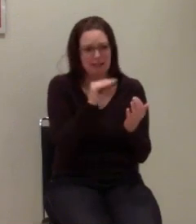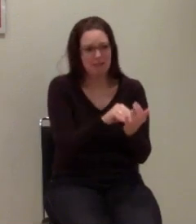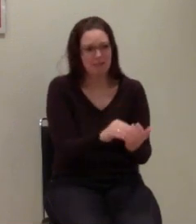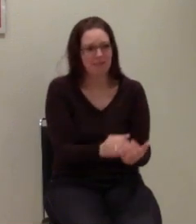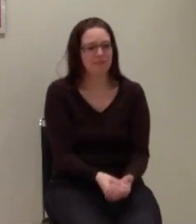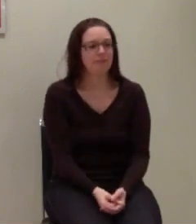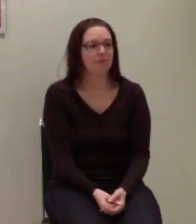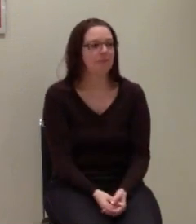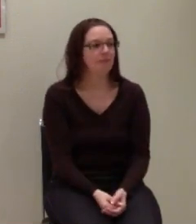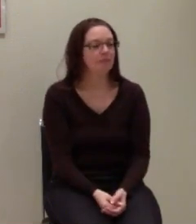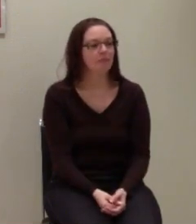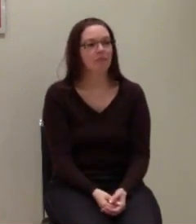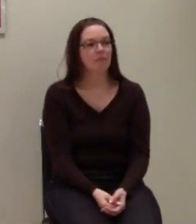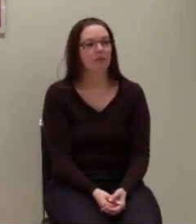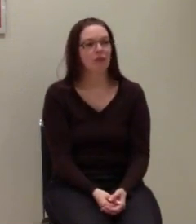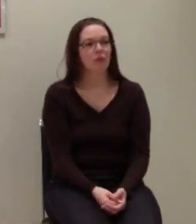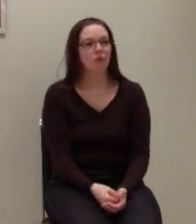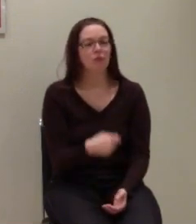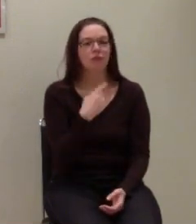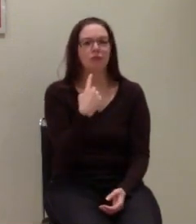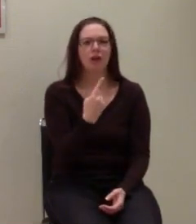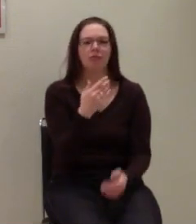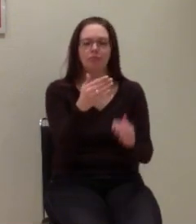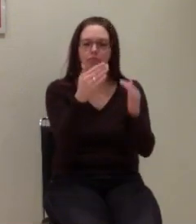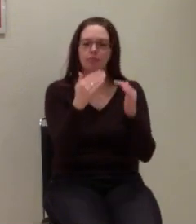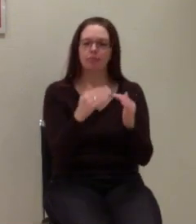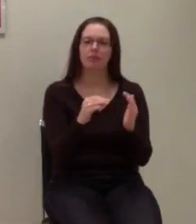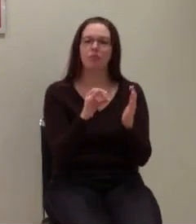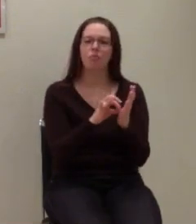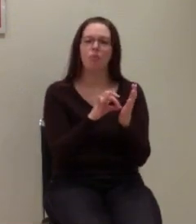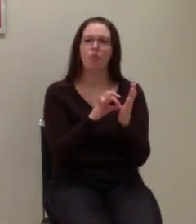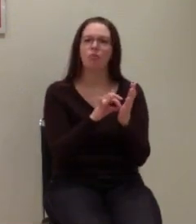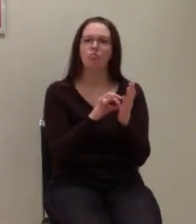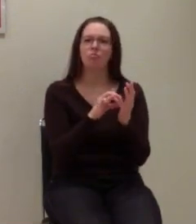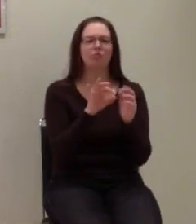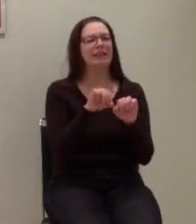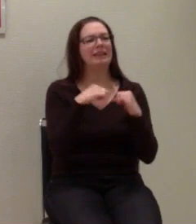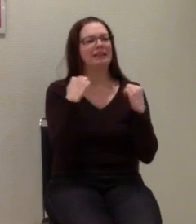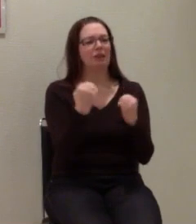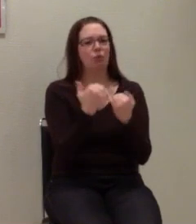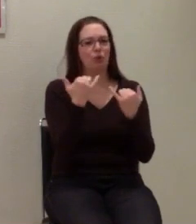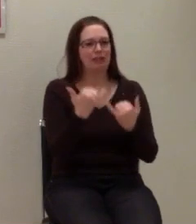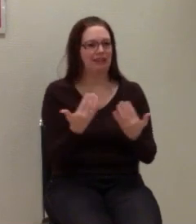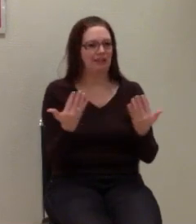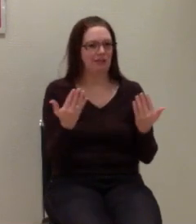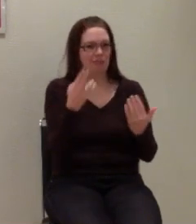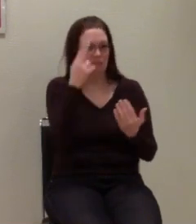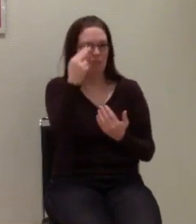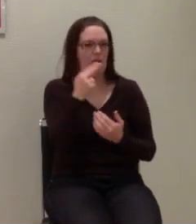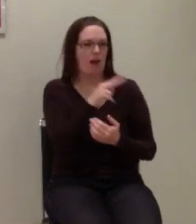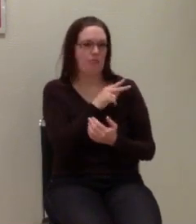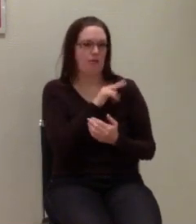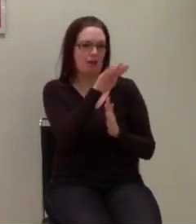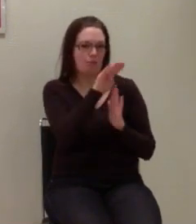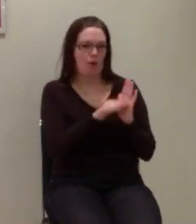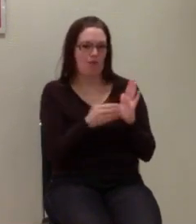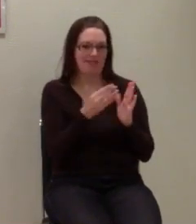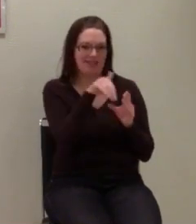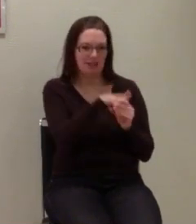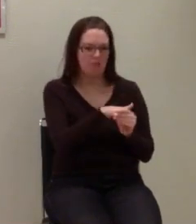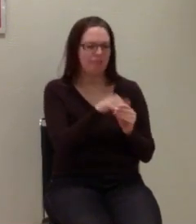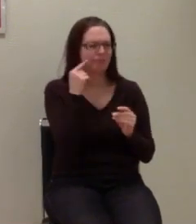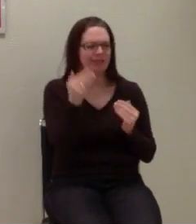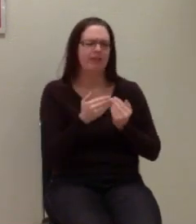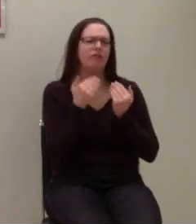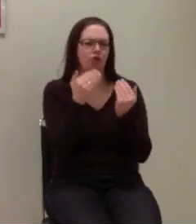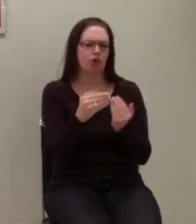So, jetzt habe ich hier noch als Punkt Bestandsaufnahme, was ist momentan im Programm der Piratenpartei? Ich denke, das vertagen wir aufs